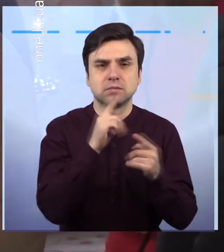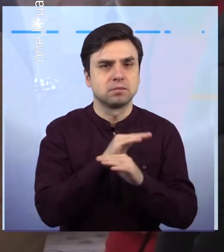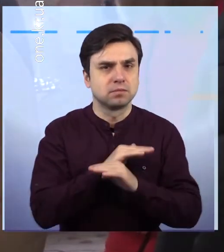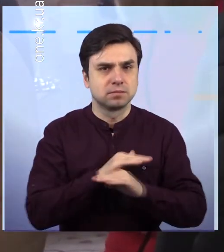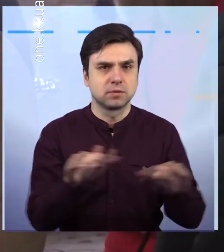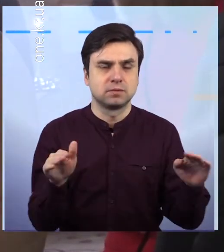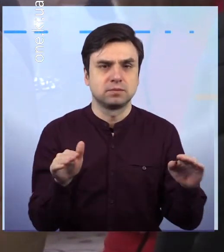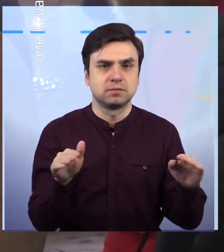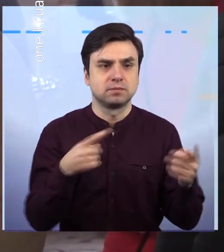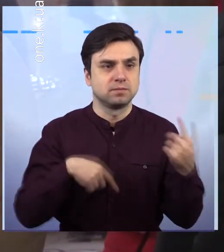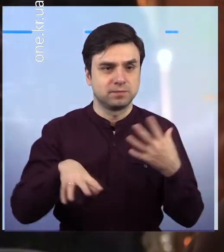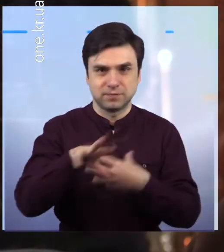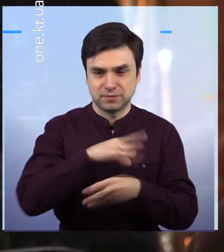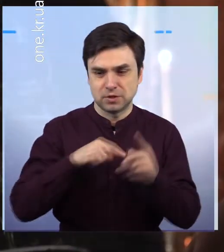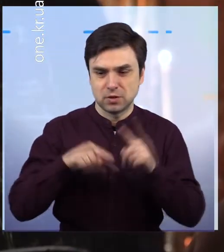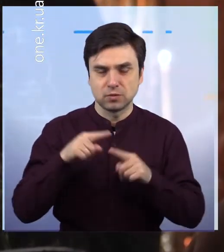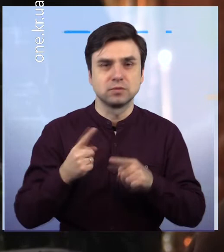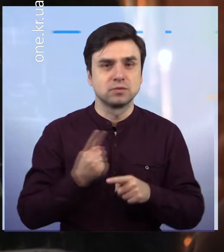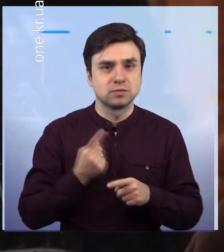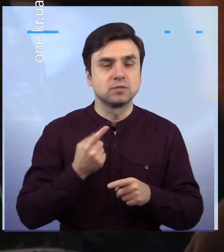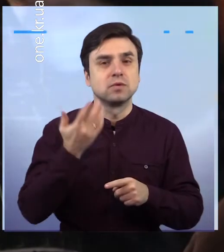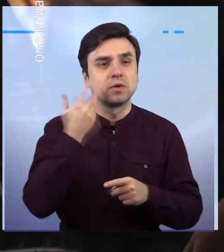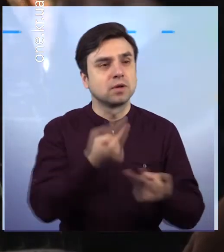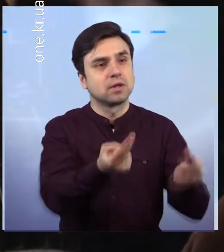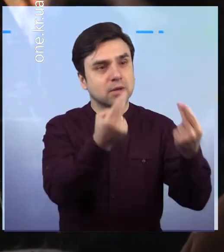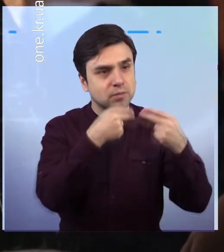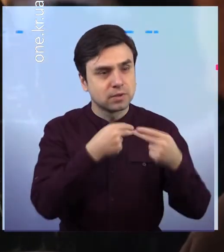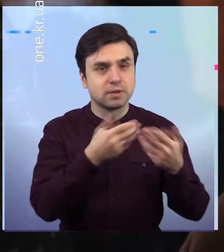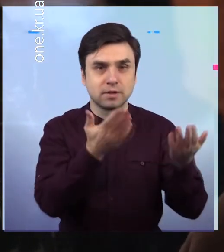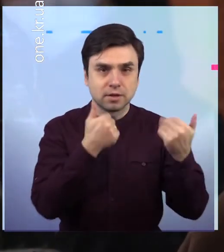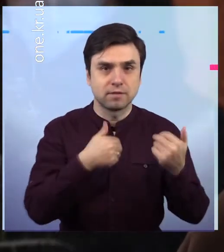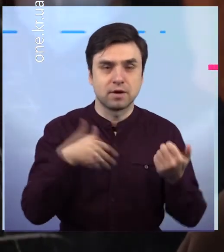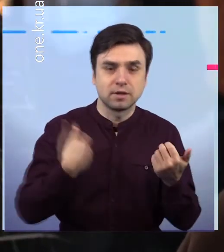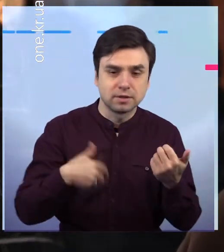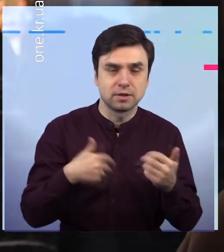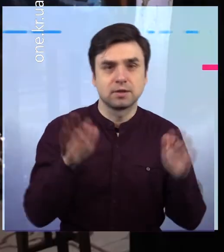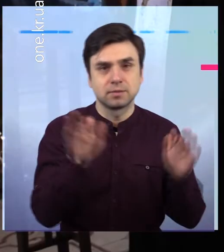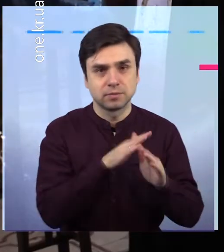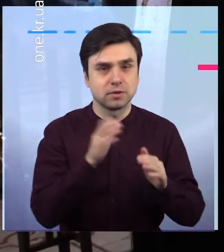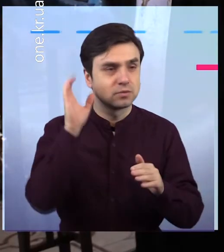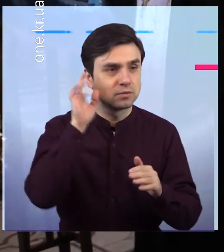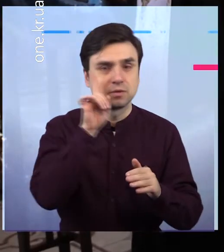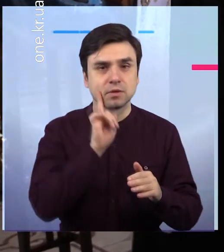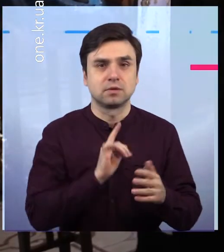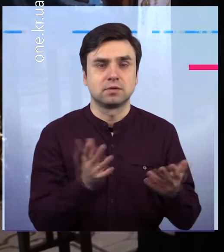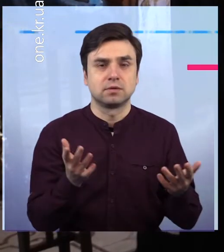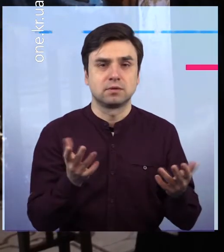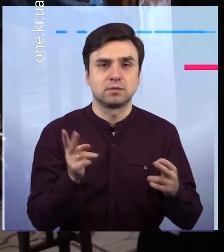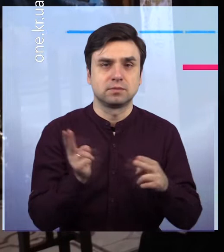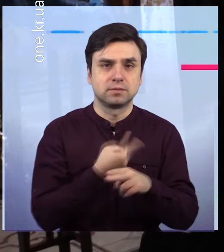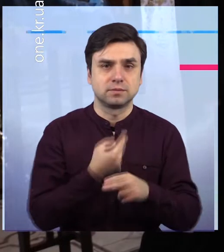мобілізували на службу до Афганістану, до контингенту радянських військ, 1 квітня 83-го року. Хлопець служив в